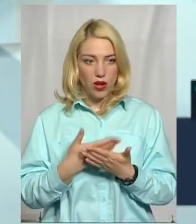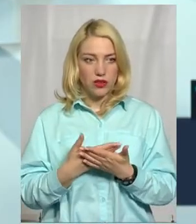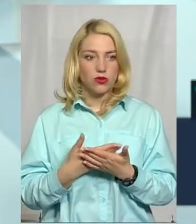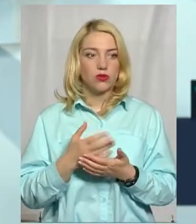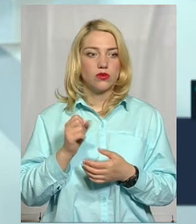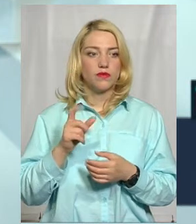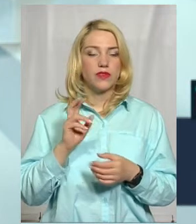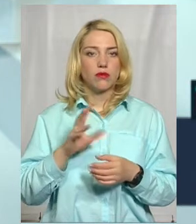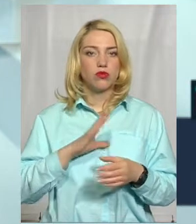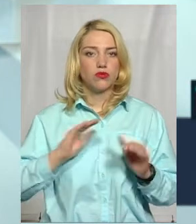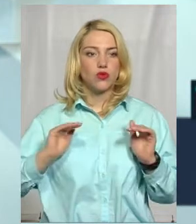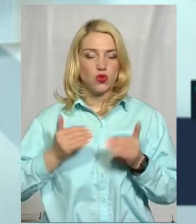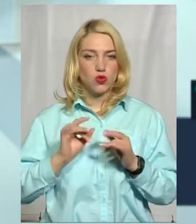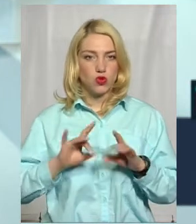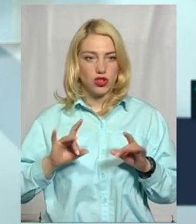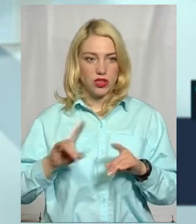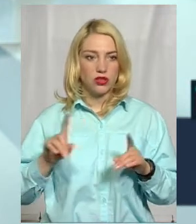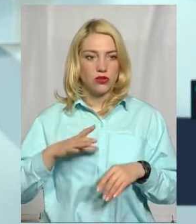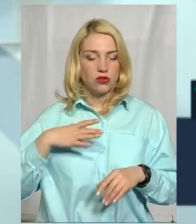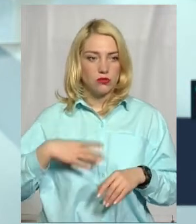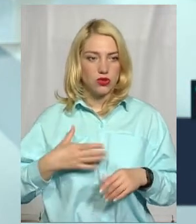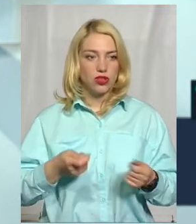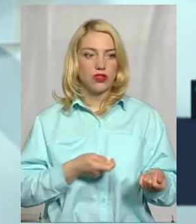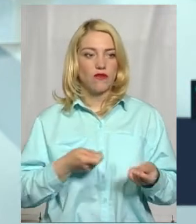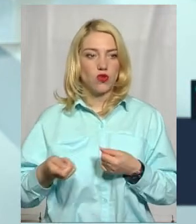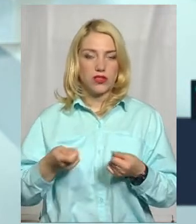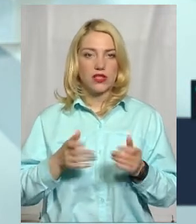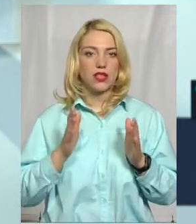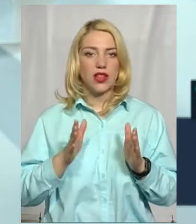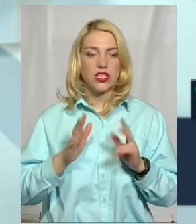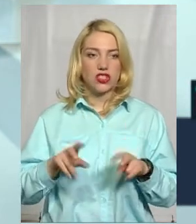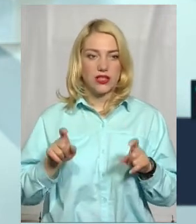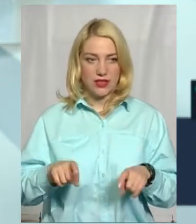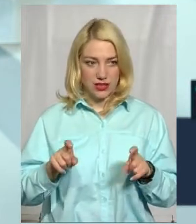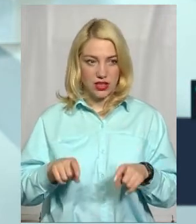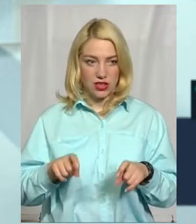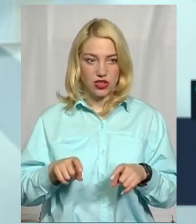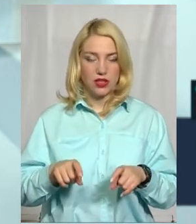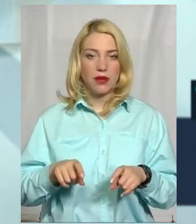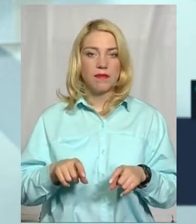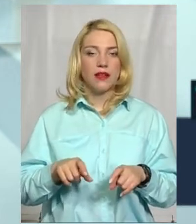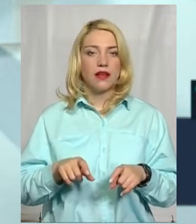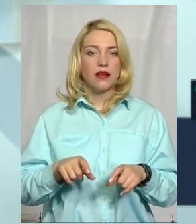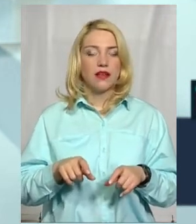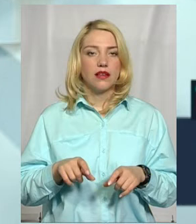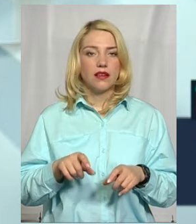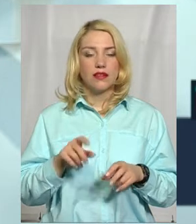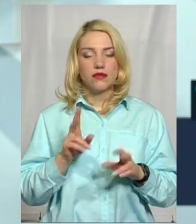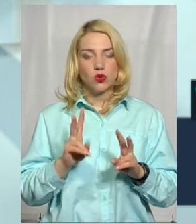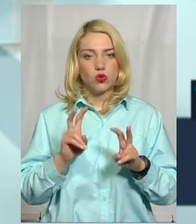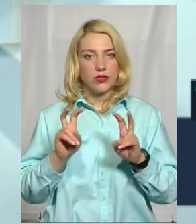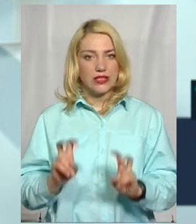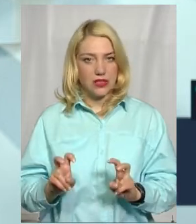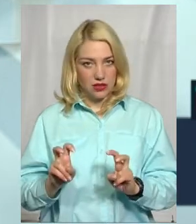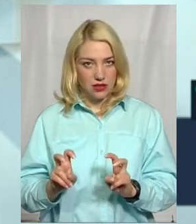було в сюжету, здебільшого те, що змушені возити лише сидячих пасажирів, те, що